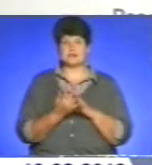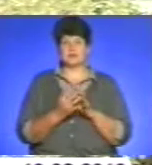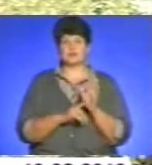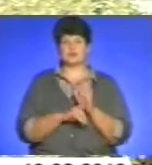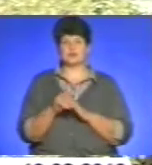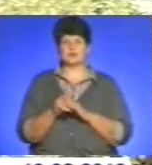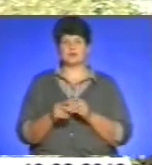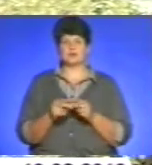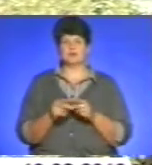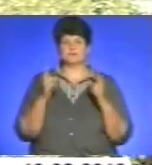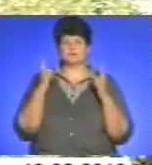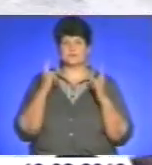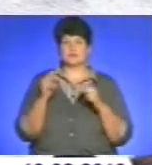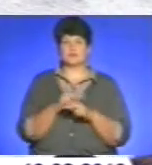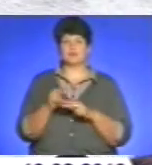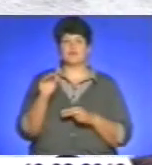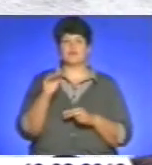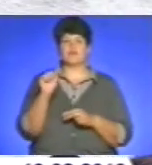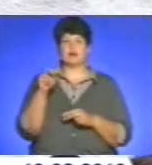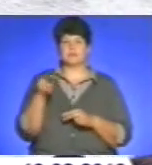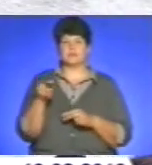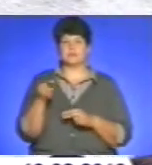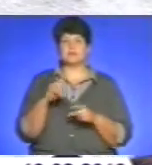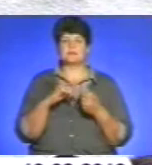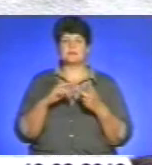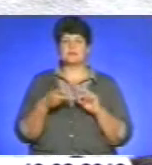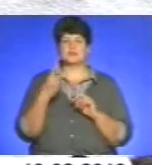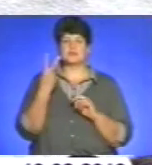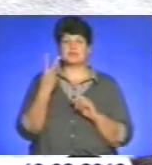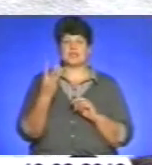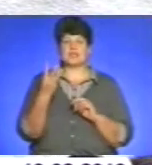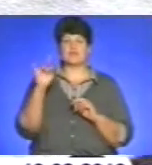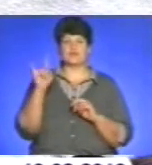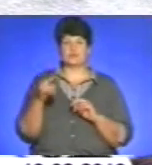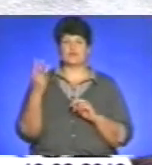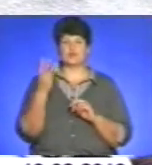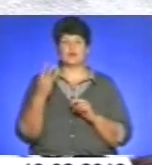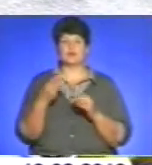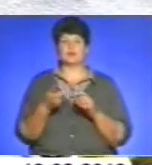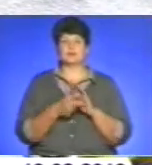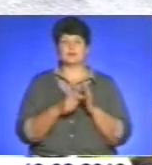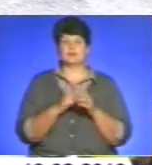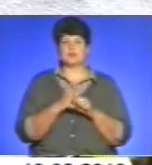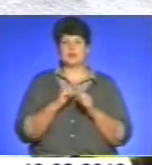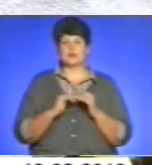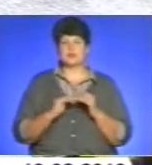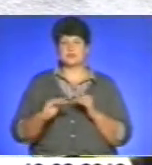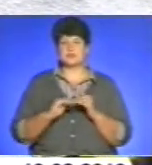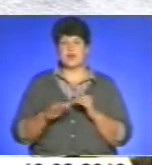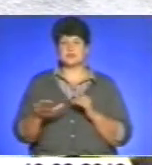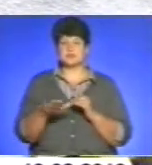– капітальний ремонт ФАПу. Замінено три вікна, зроблено в трьох кімнатах, зроблено стяжка, замінено шість дверей.